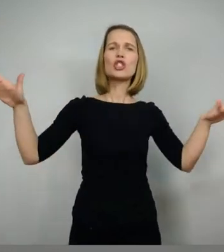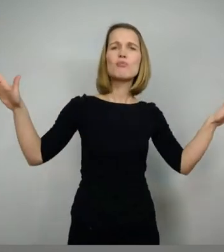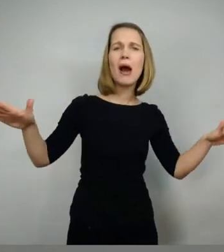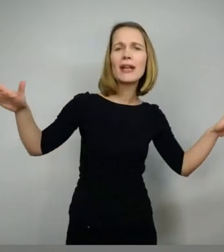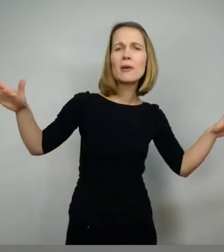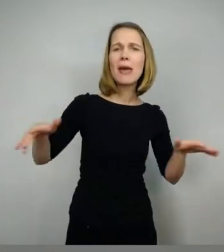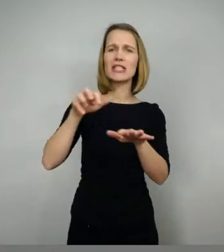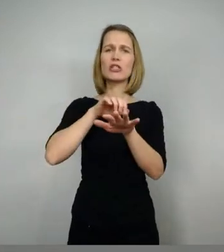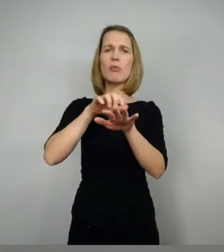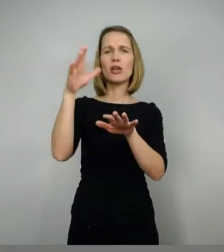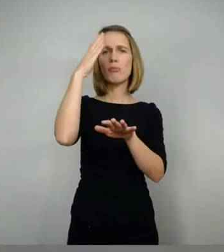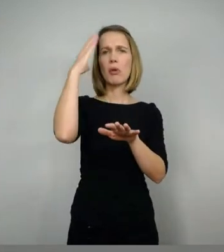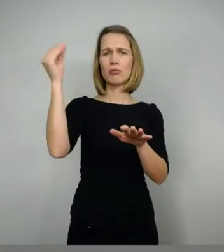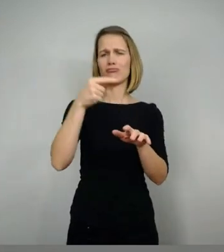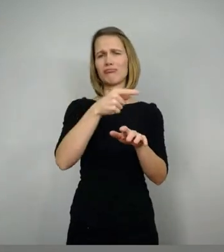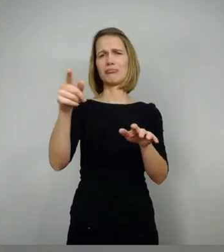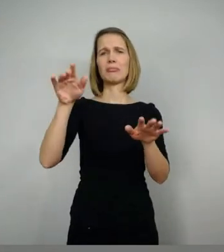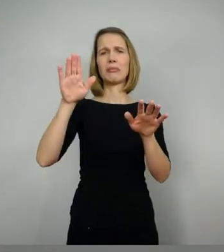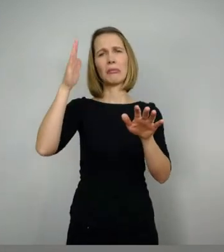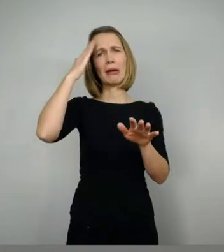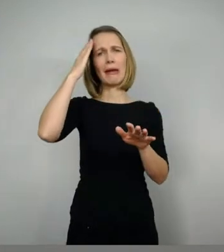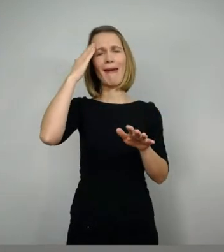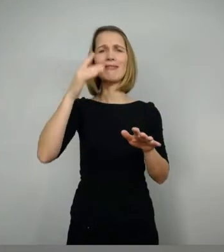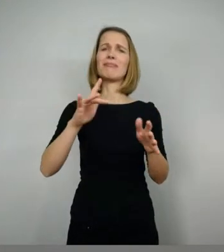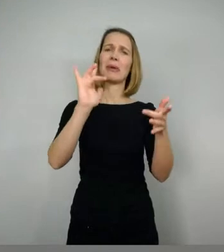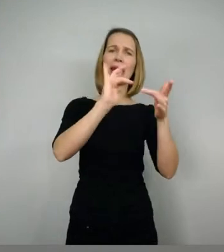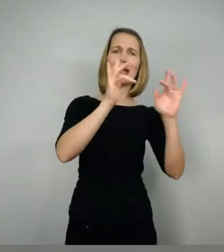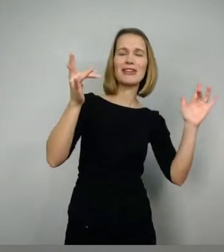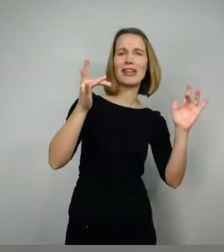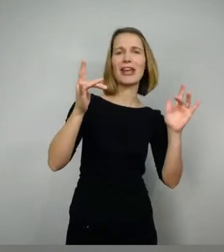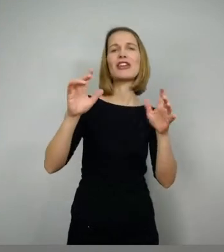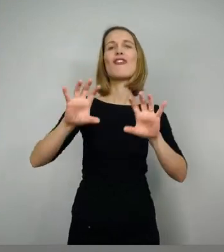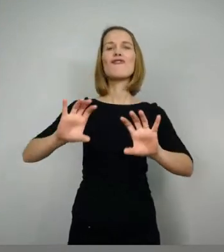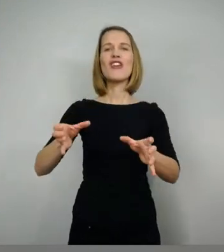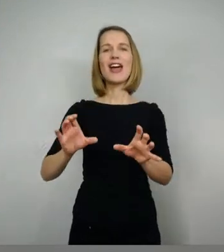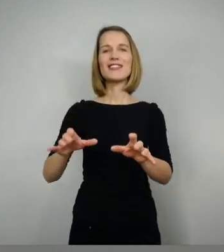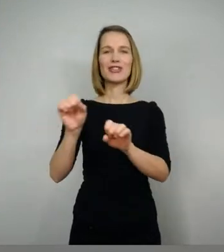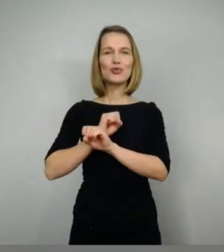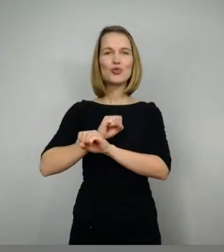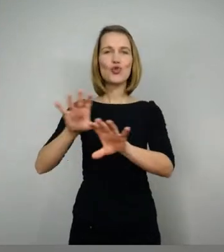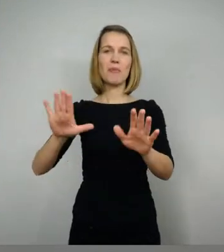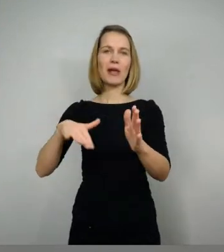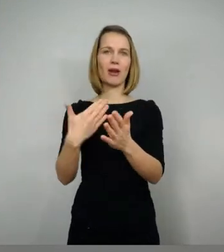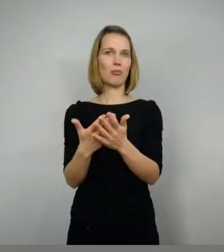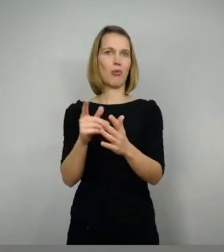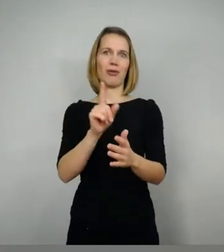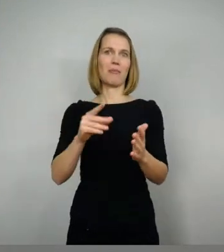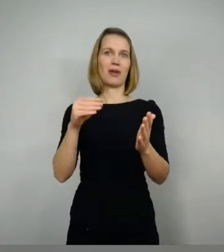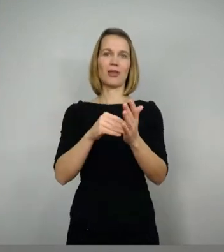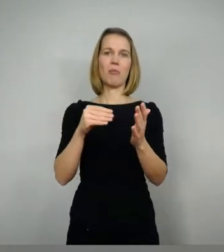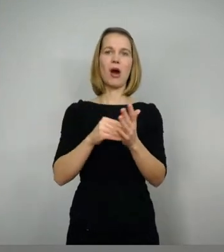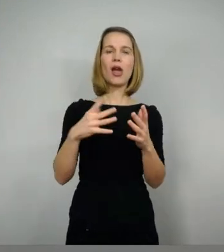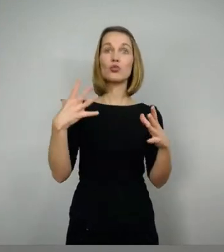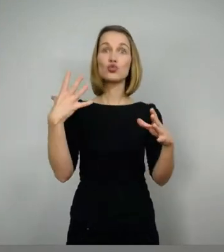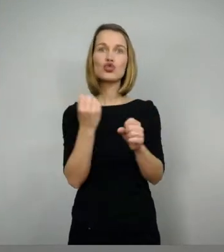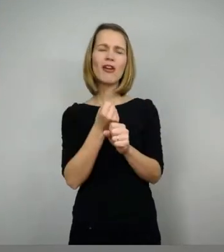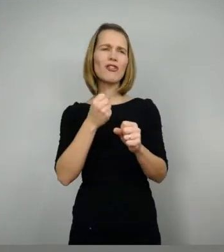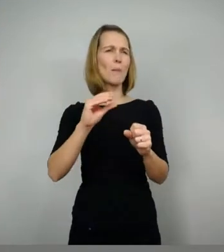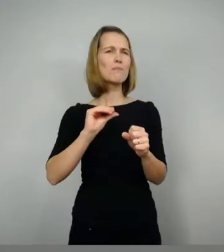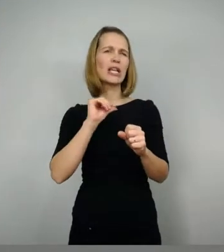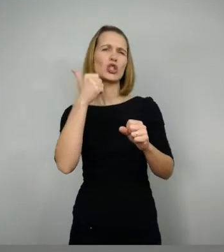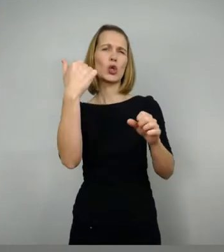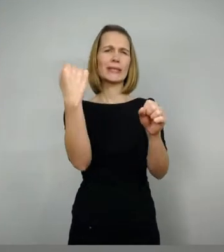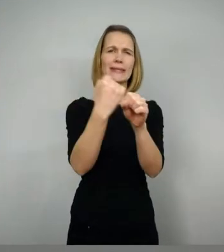-Angeboten aus dem Internet eigentlich gar nicht wegzudenken. Und ja, sie vollbringen außergewöhnliche Taten, haben außergewöhnliche